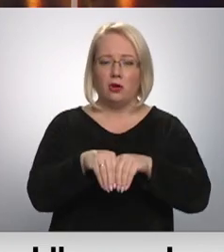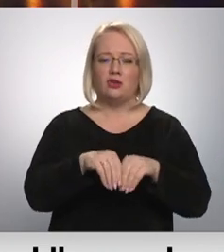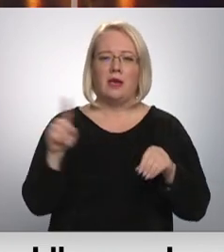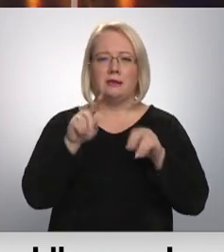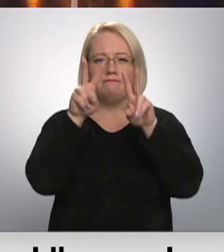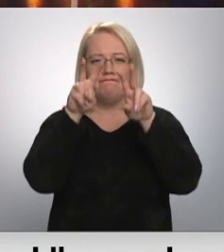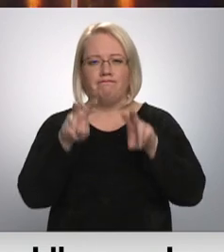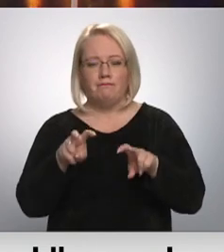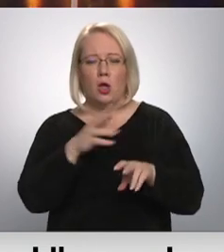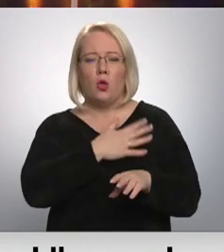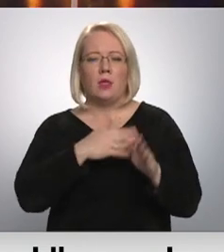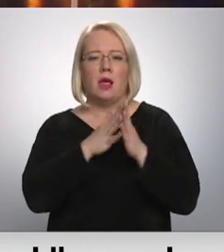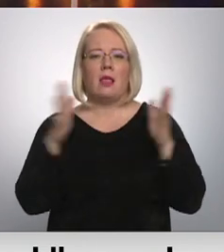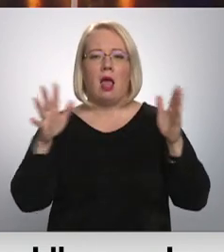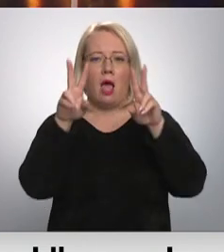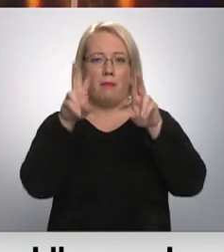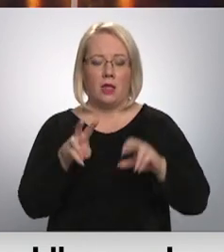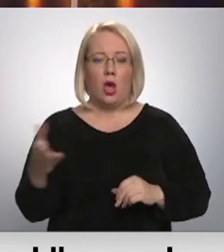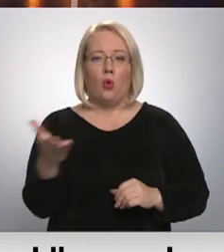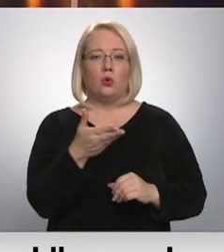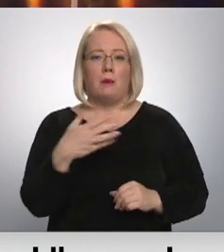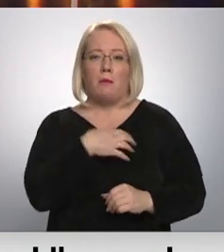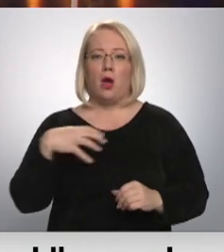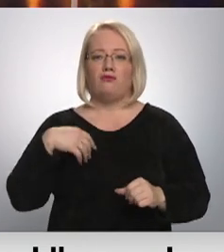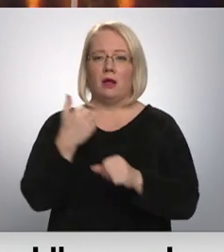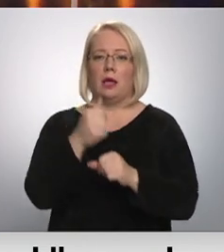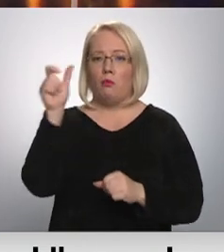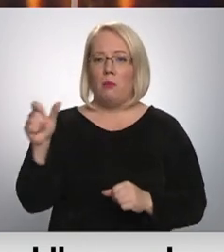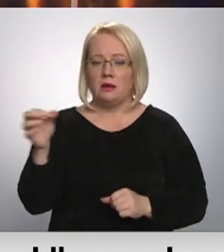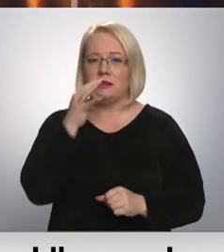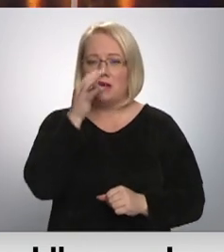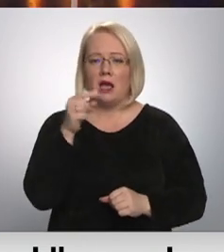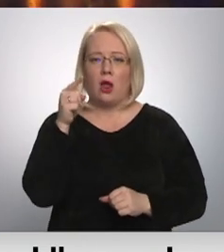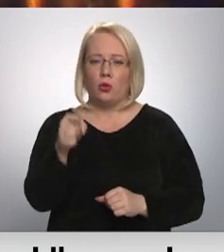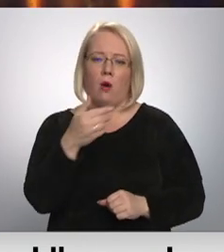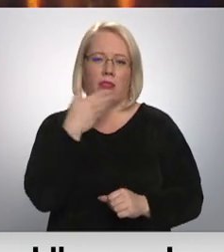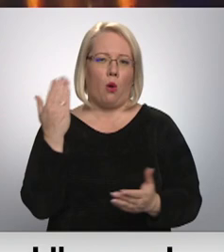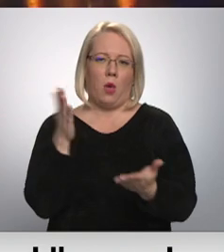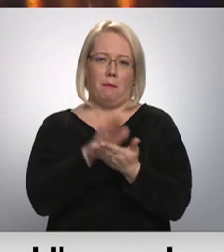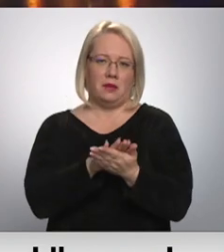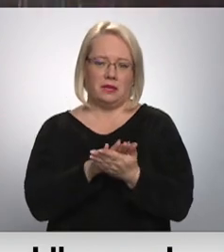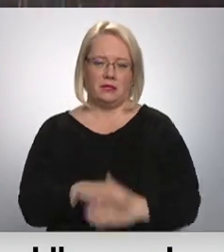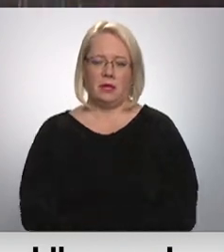izanalizēt apjomīgā pētījumā. Kurzemis pašvaldību pārstāvi gan apgalvo, viņi ar to nav iepazīstināti.